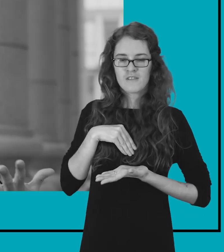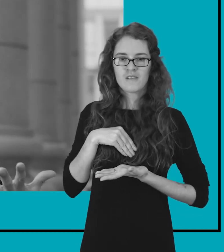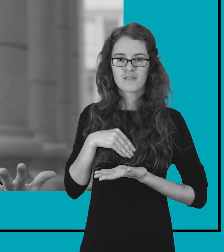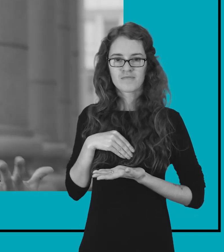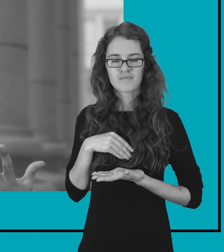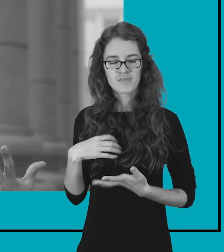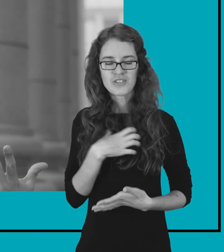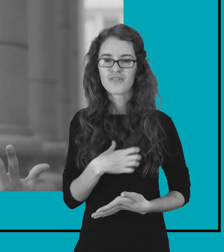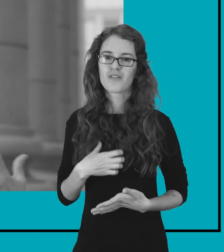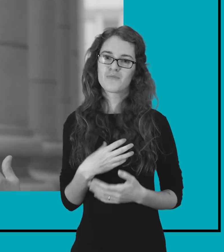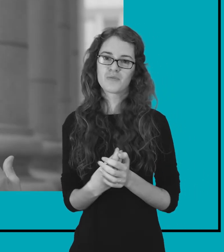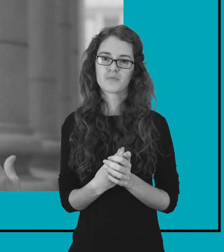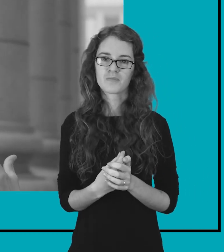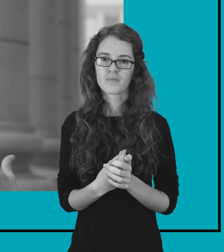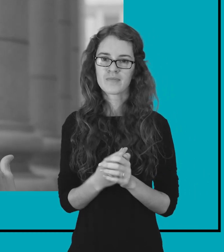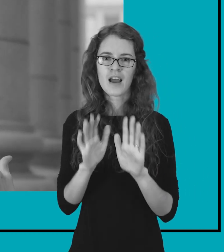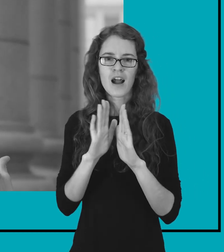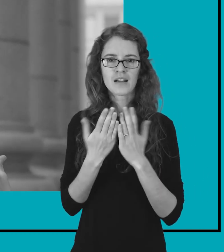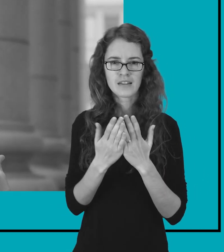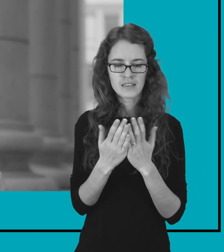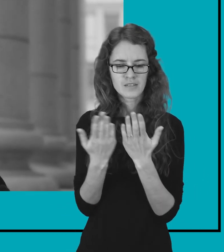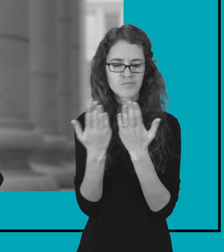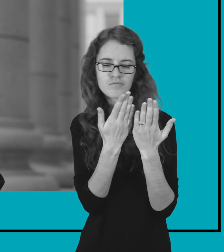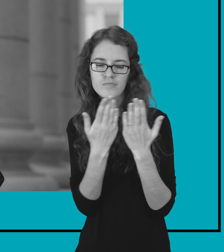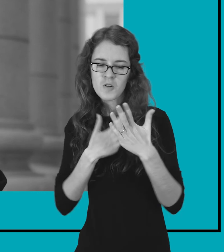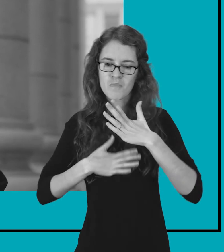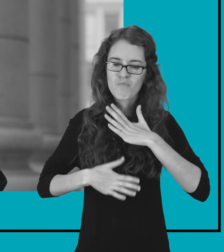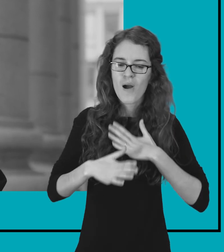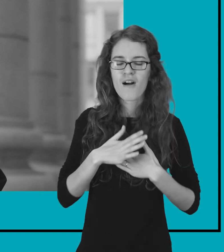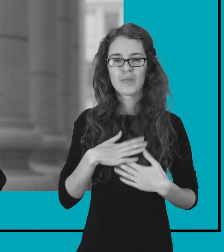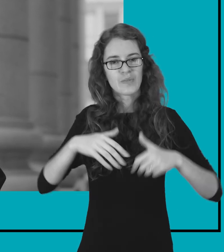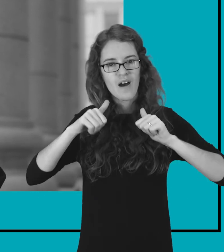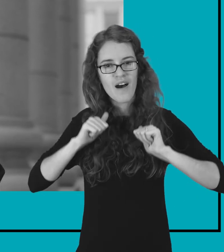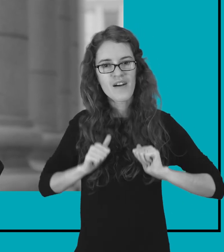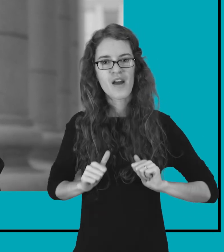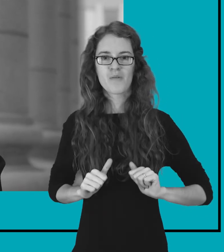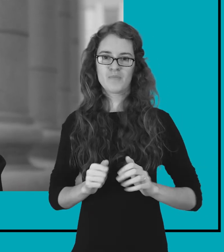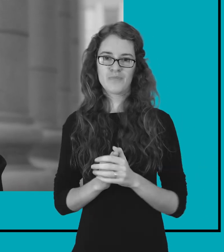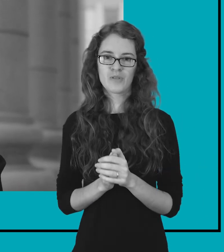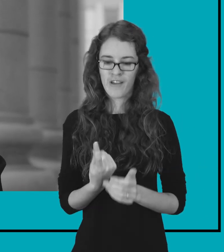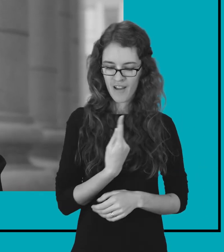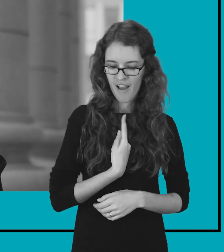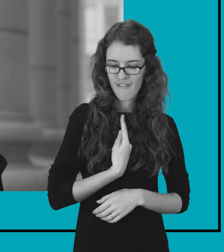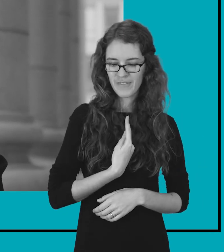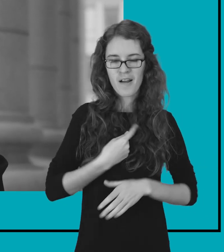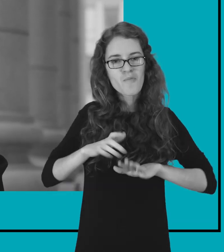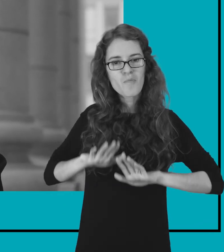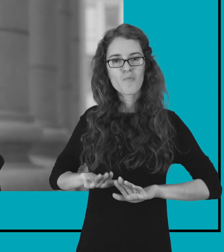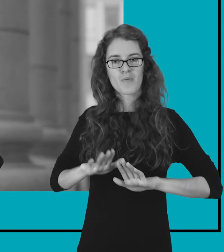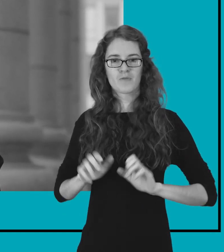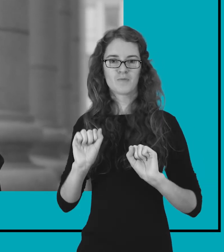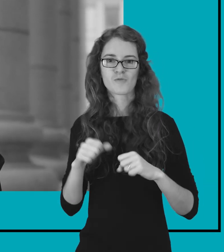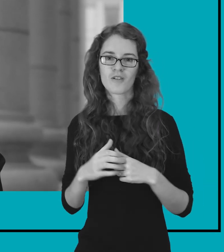Knygos skaitimo malonumas yra, man atrodo, toks ramybės malonumas. Ir pabuvimo su savim malonumas.